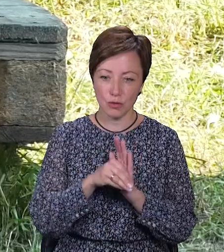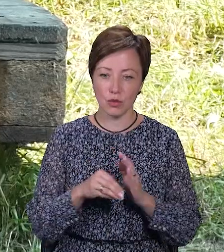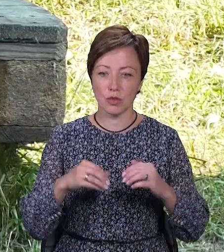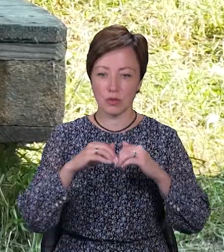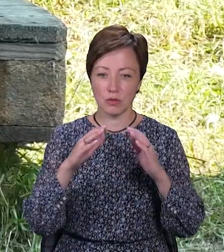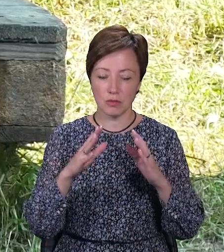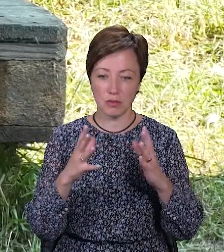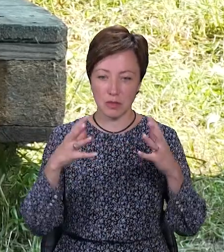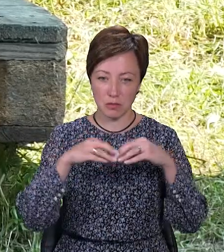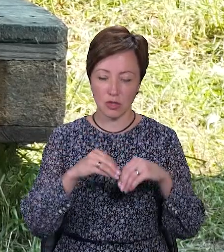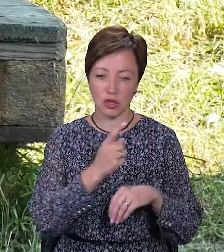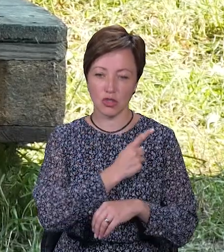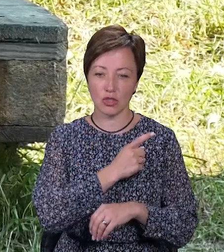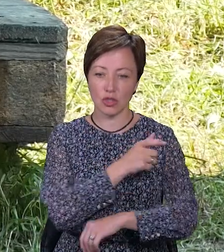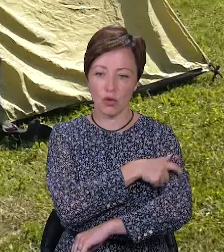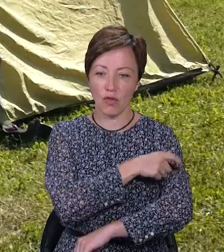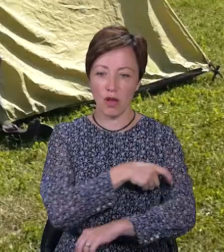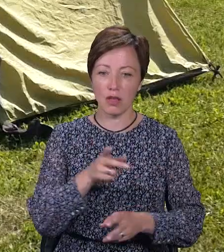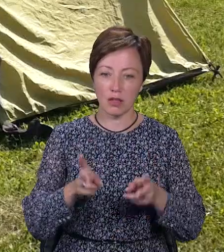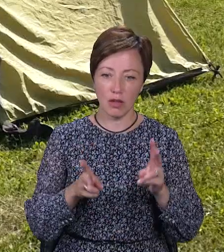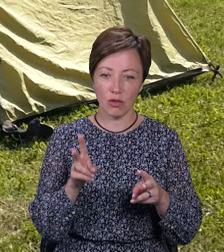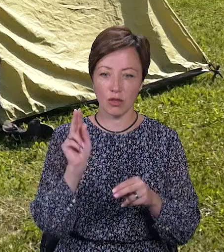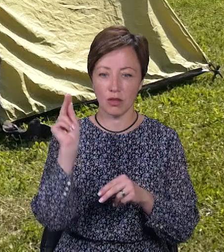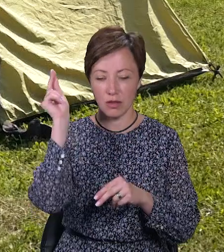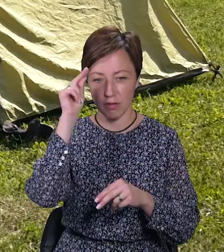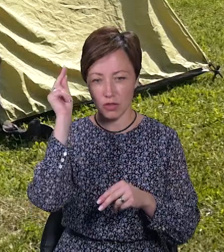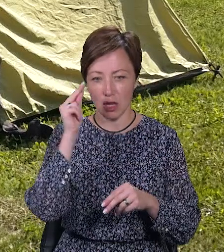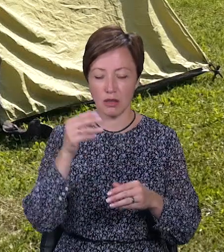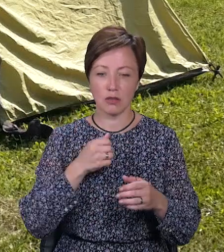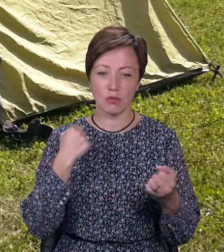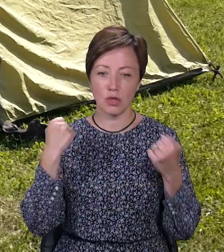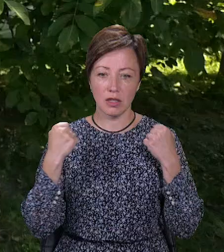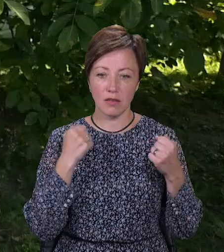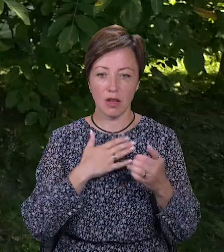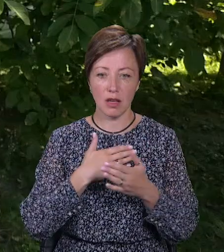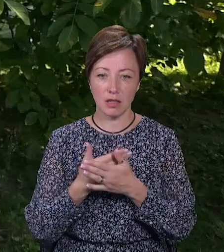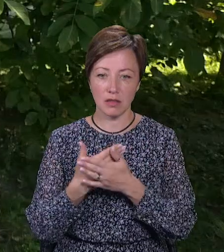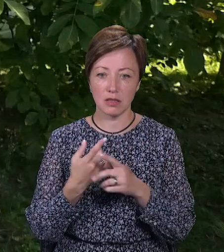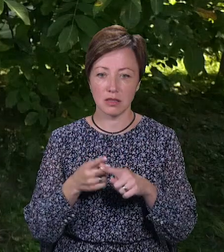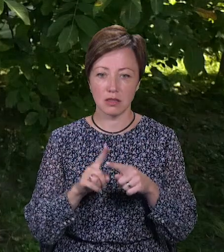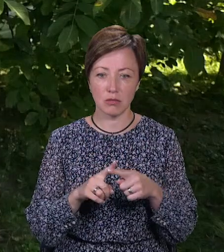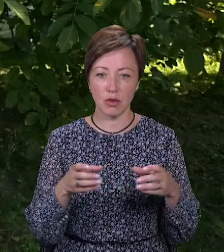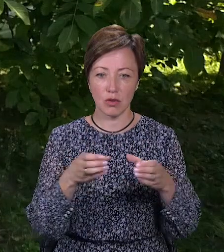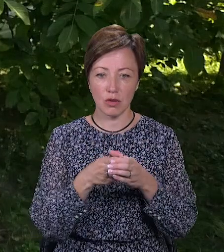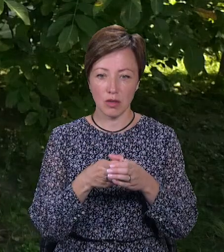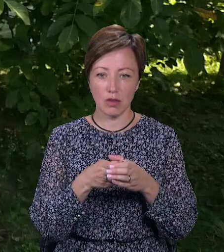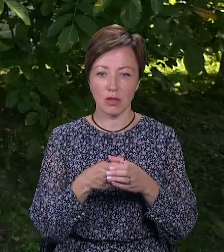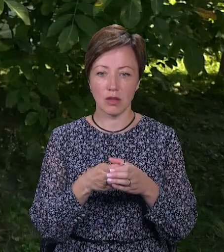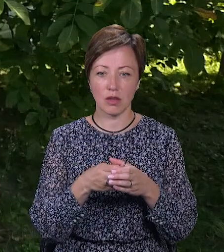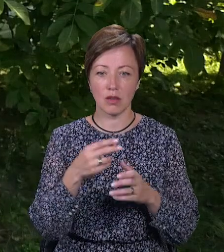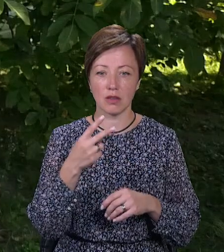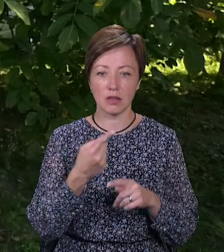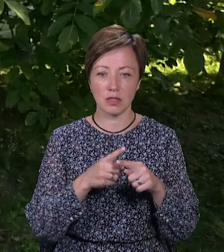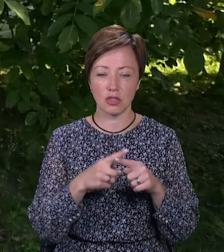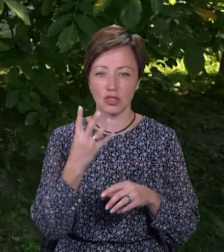спільно там мають чергування на кухні, спільно відвідують навчальні і спортивні активності. І з цими гуртками вони, власне, зживаються за ці 4 дні